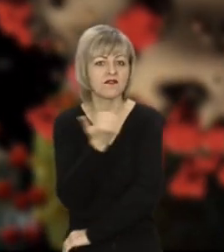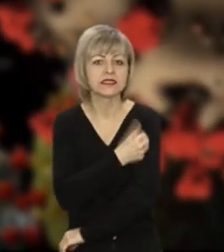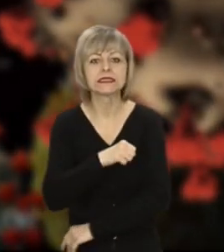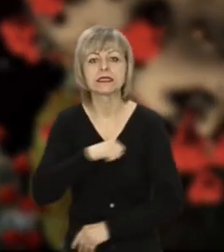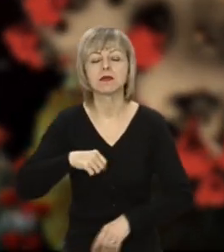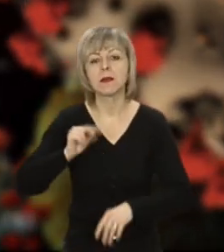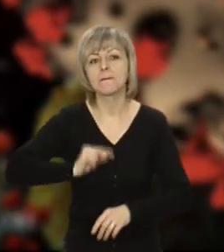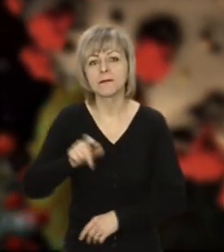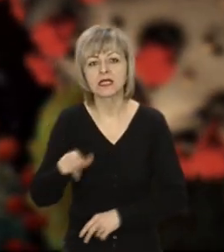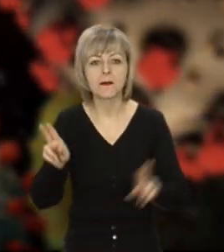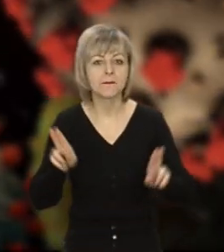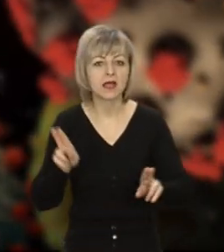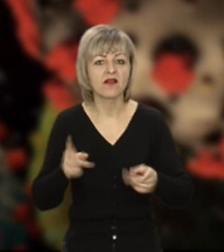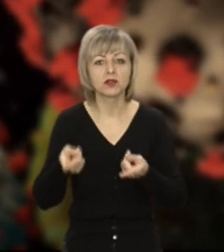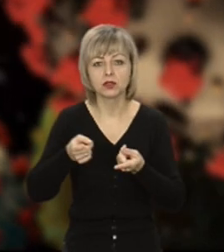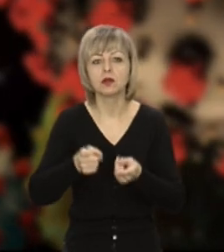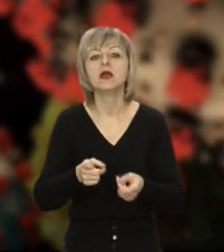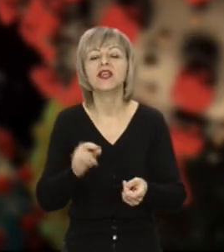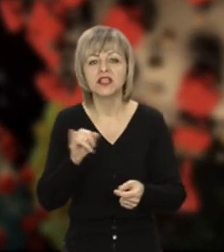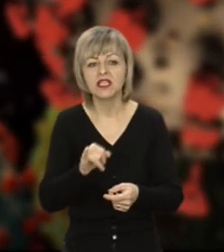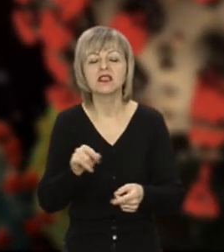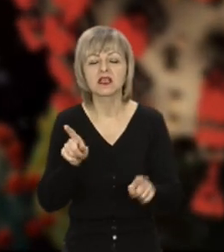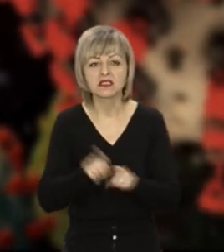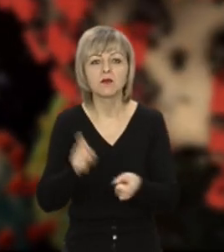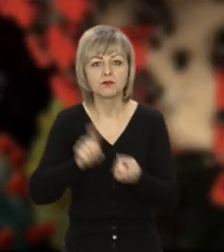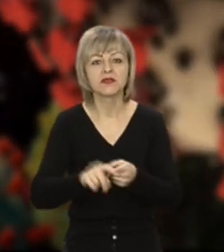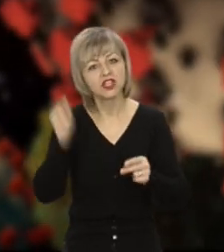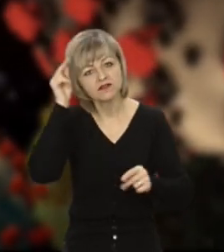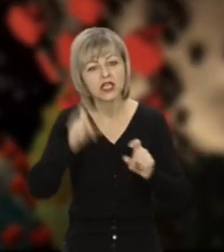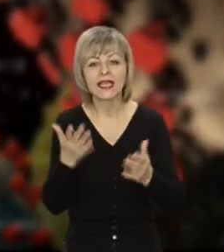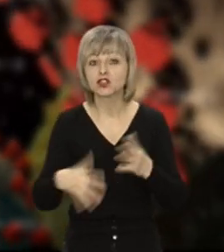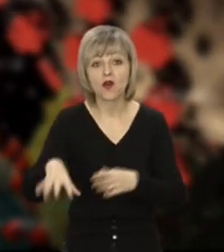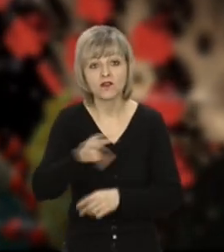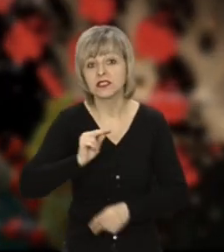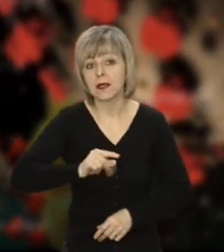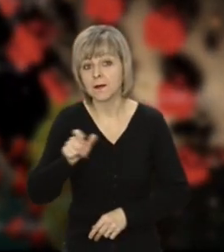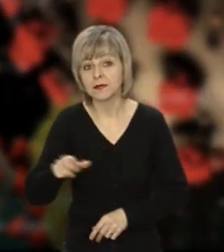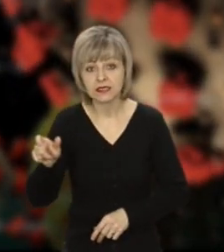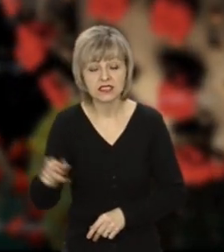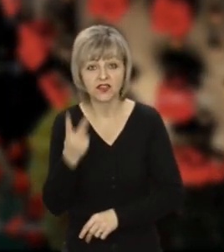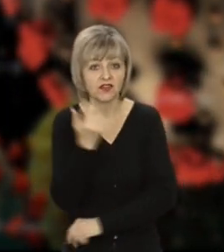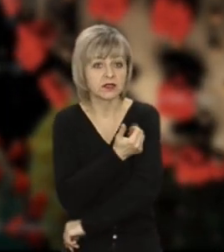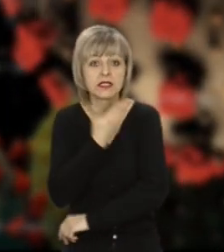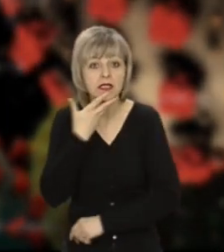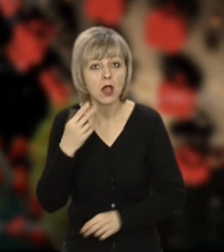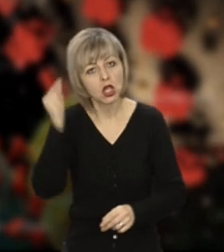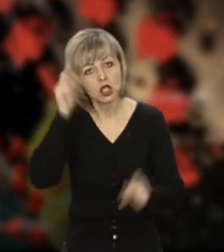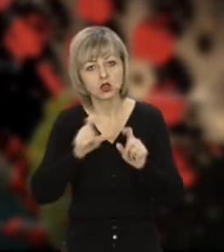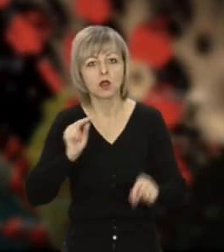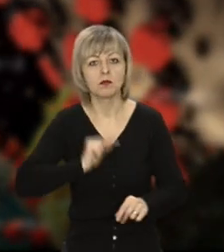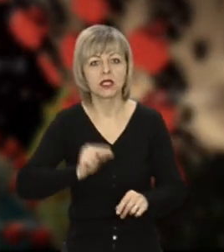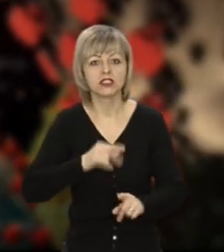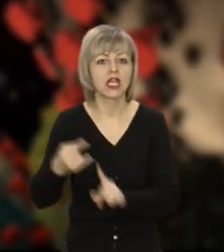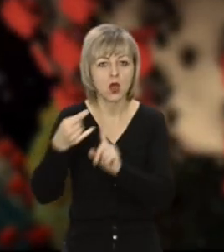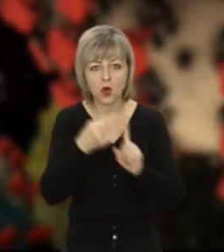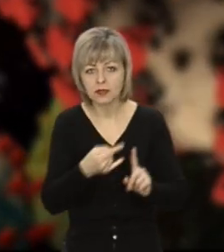працівники. Теж правило стосується і навчальних закладів. Якщо там не увесь персонал з двома щепленнями, то школи працюють у